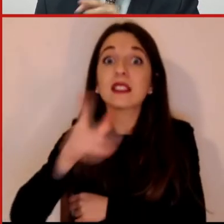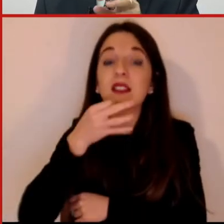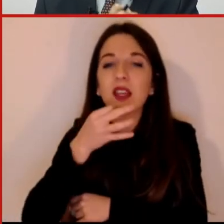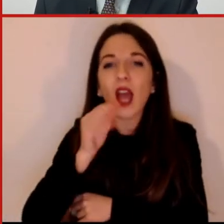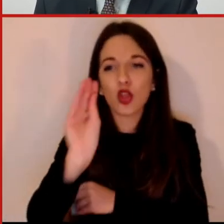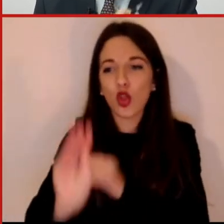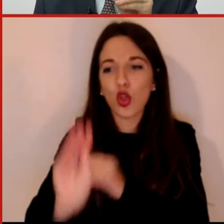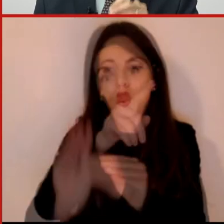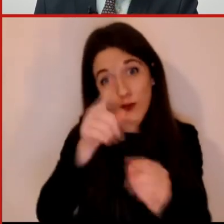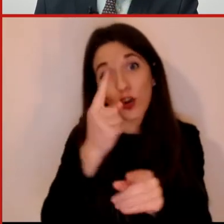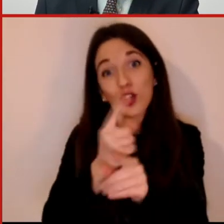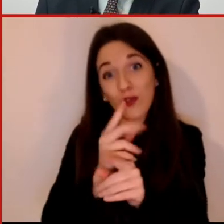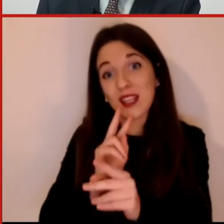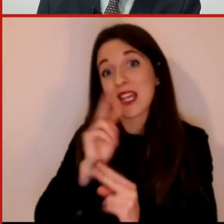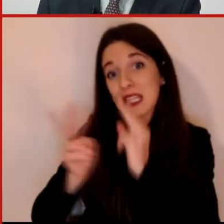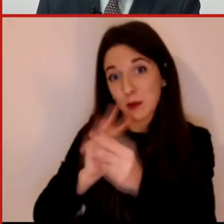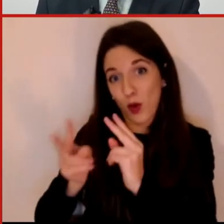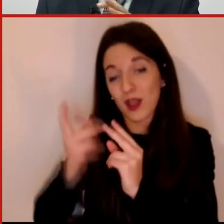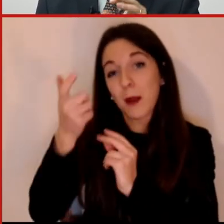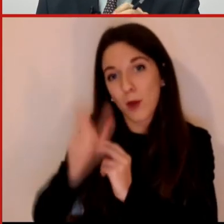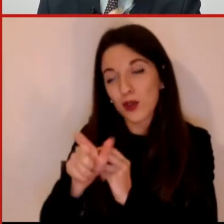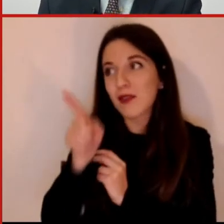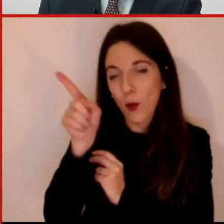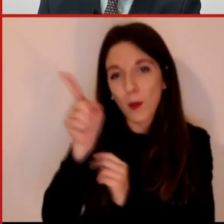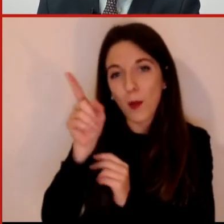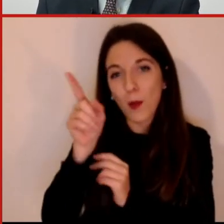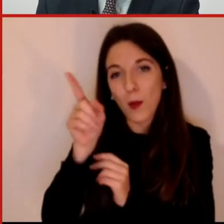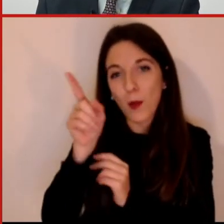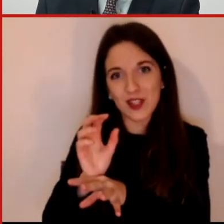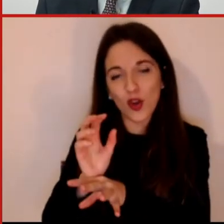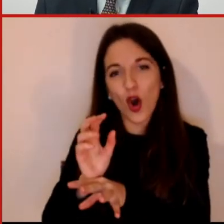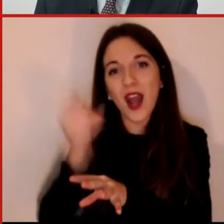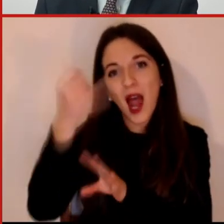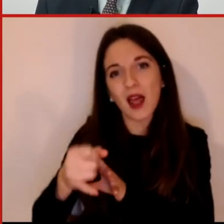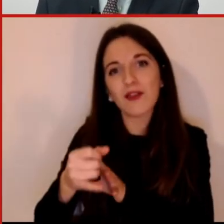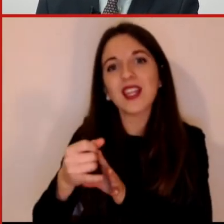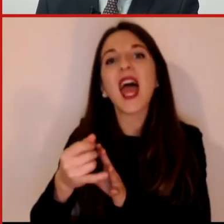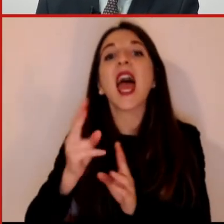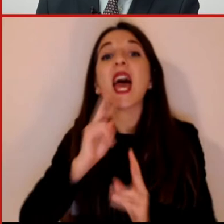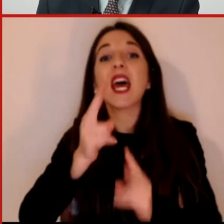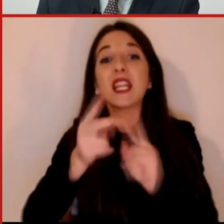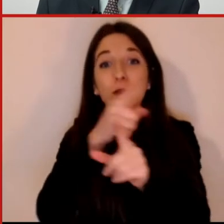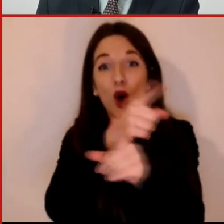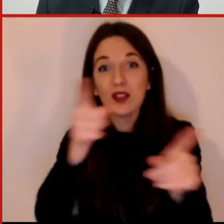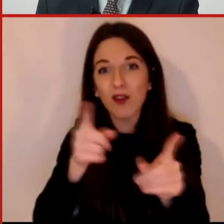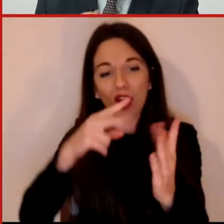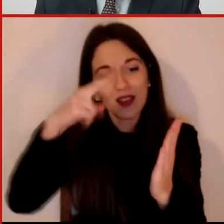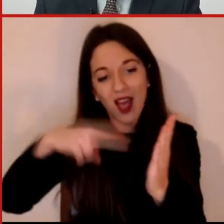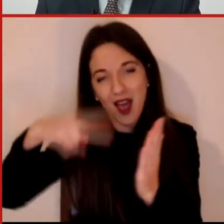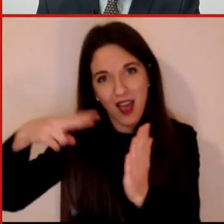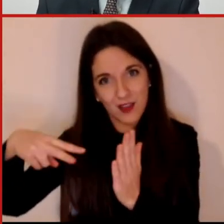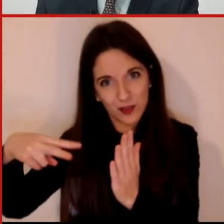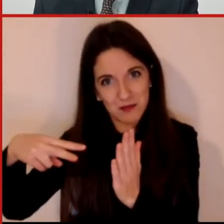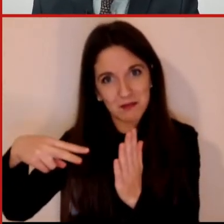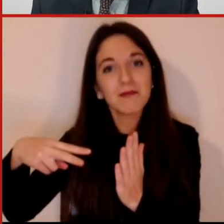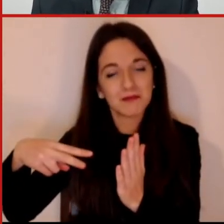Vespignani si soffermerà, testeremo, tasteremo un po' il vostro polso su queste domande e le useremo anche per